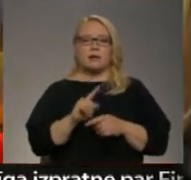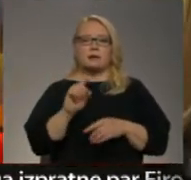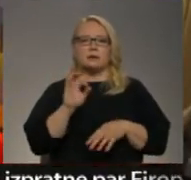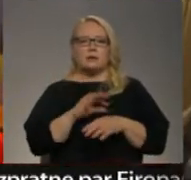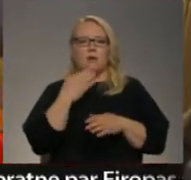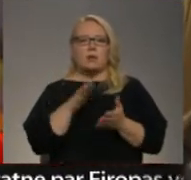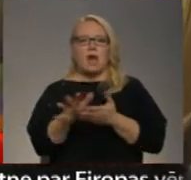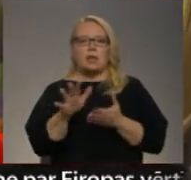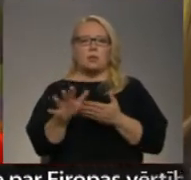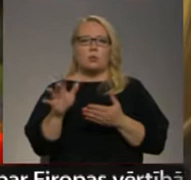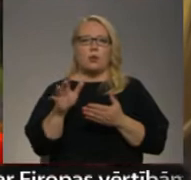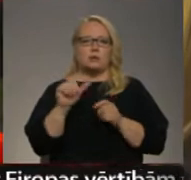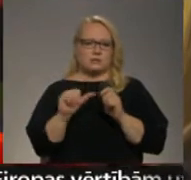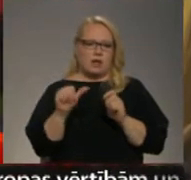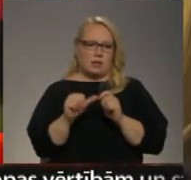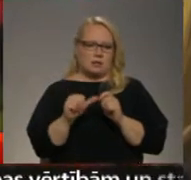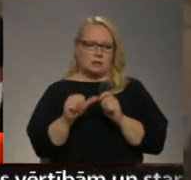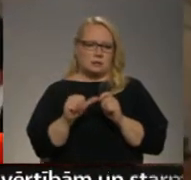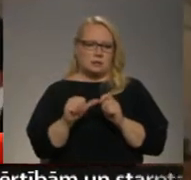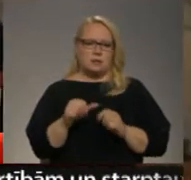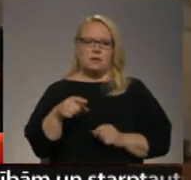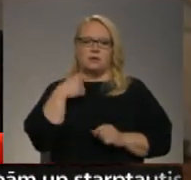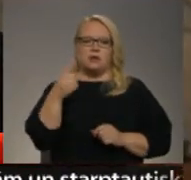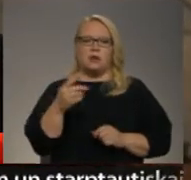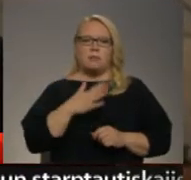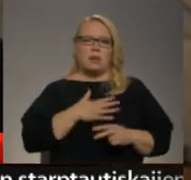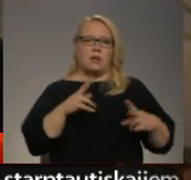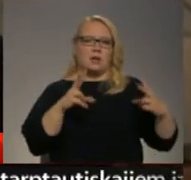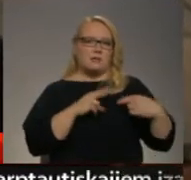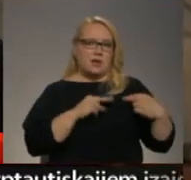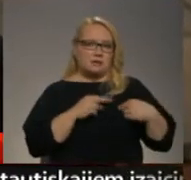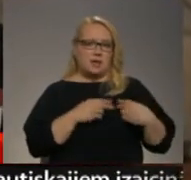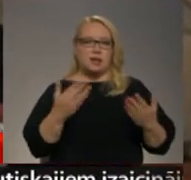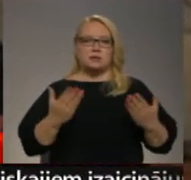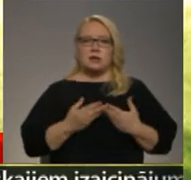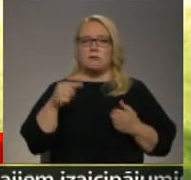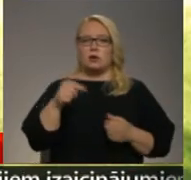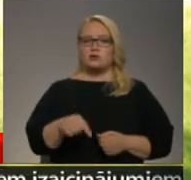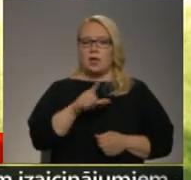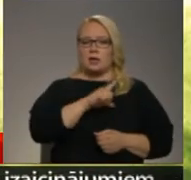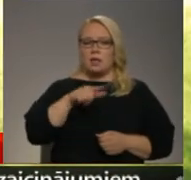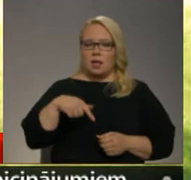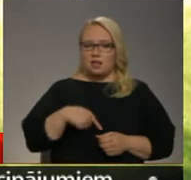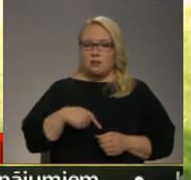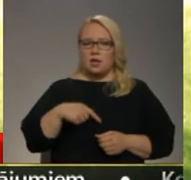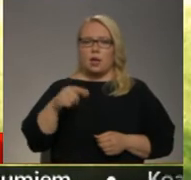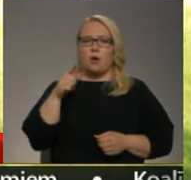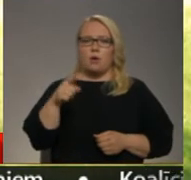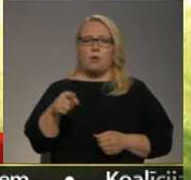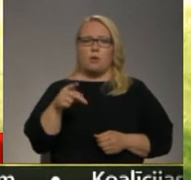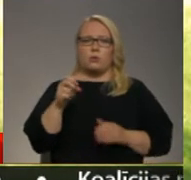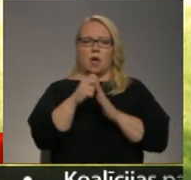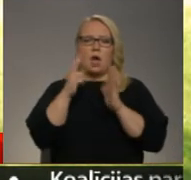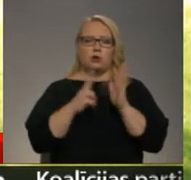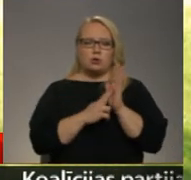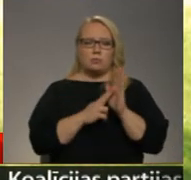neesot jālieto zāles. Mana tvezele cīvo šeit Latvijā. Un 18. novembrī